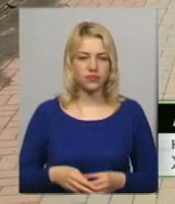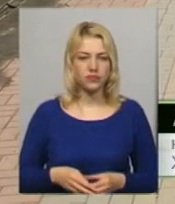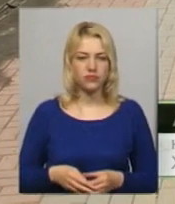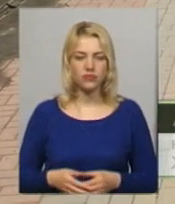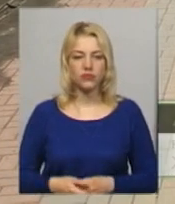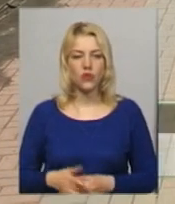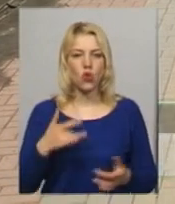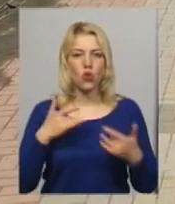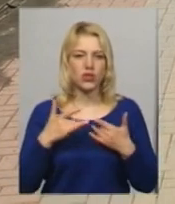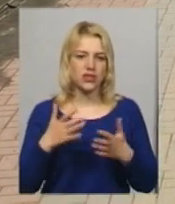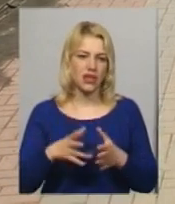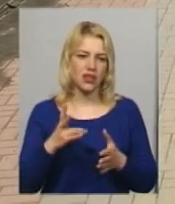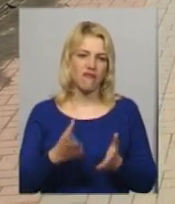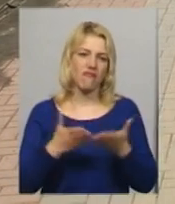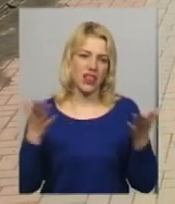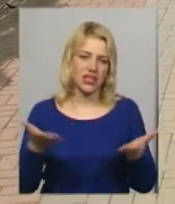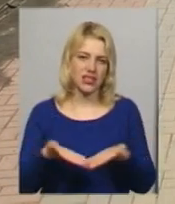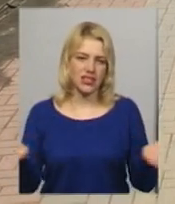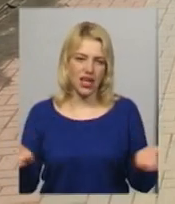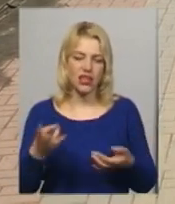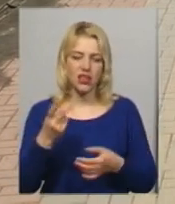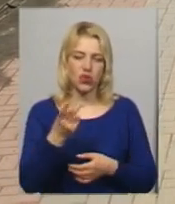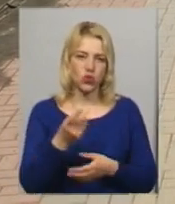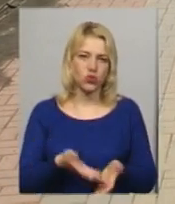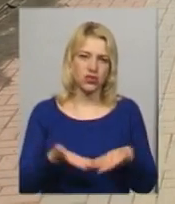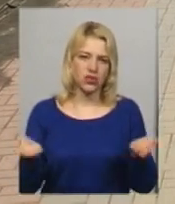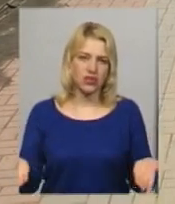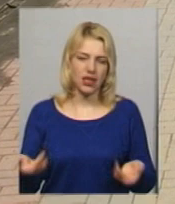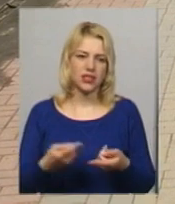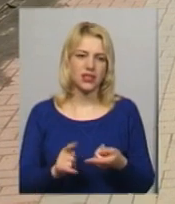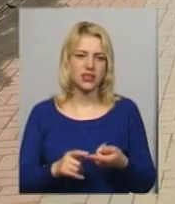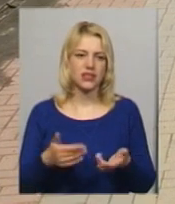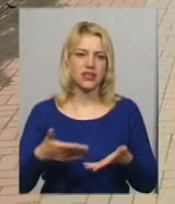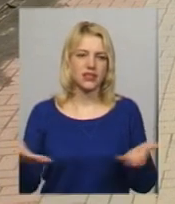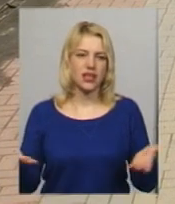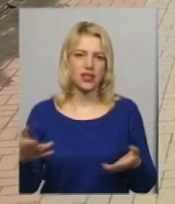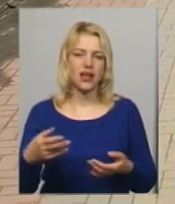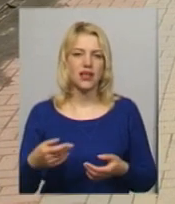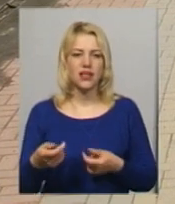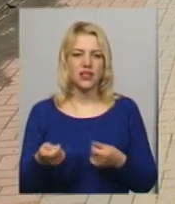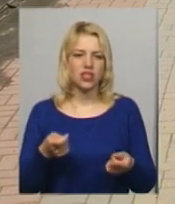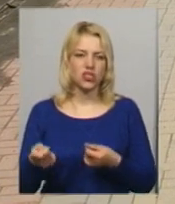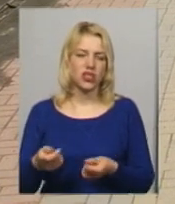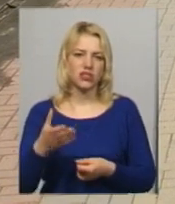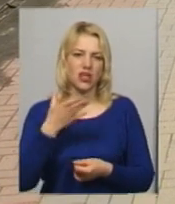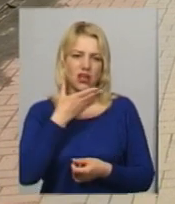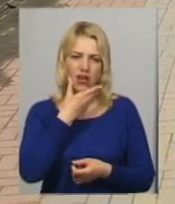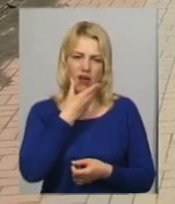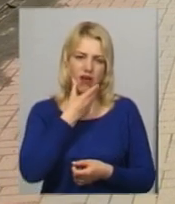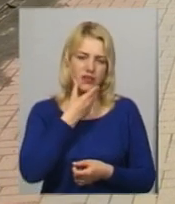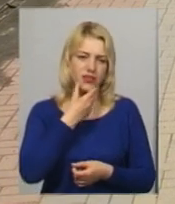концерти на великій сцені, концерти на другій сцені, сцена діджейська, гарні фудкорти,